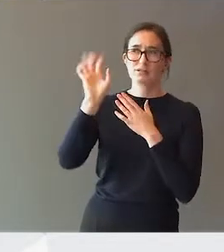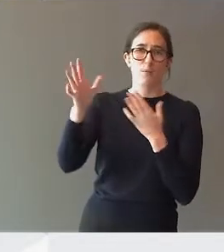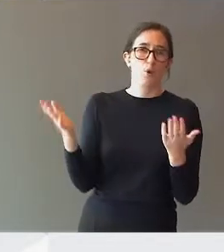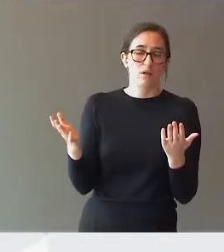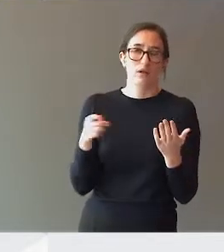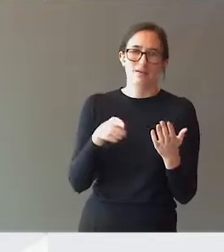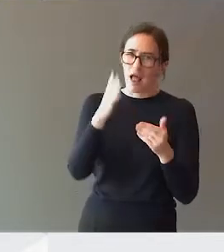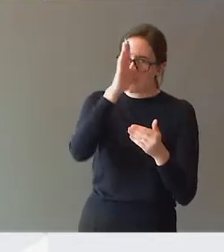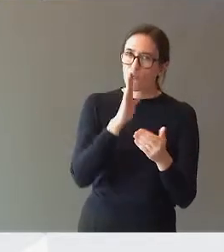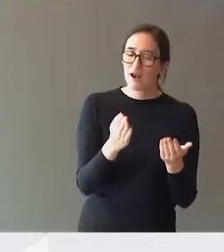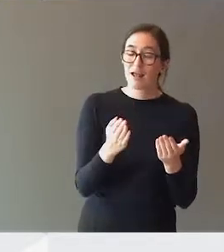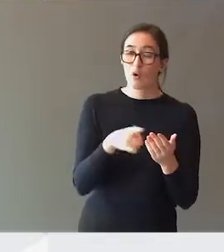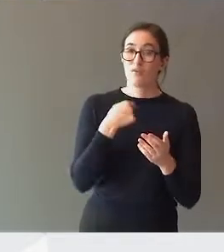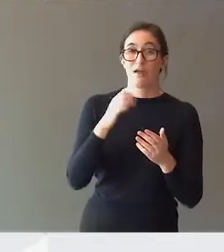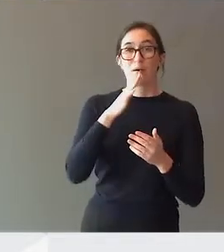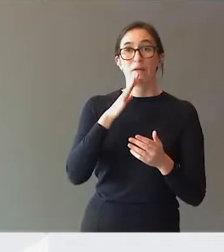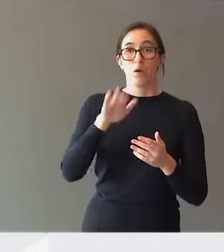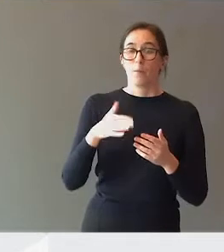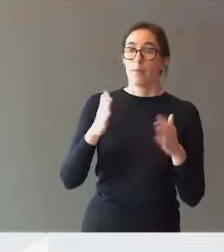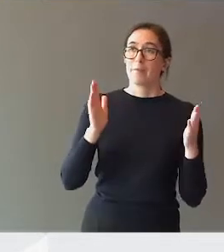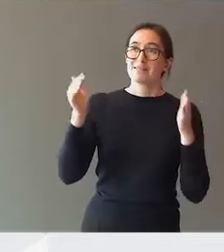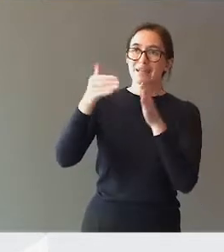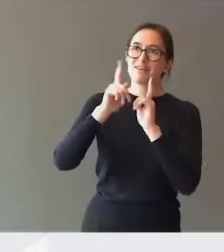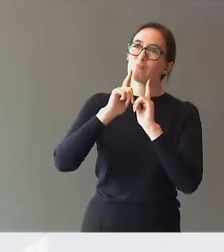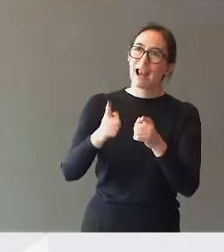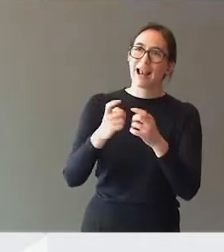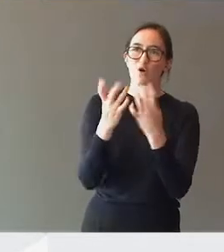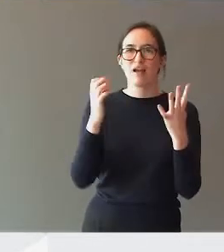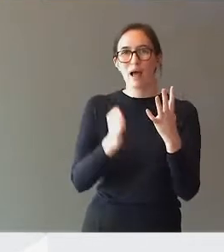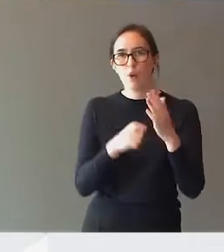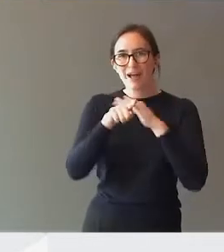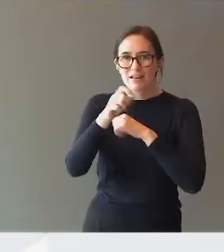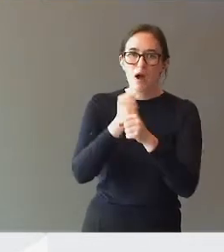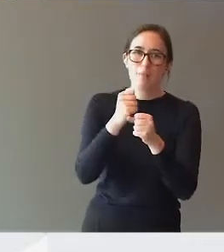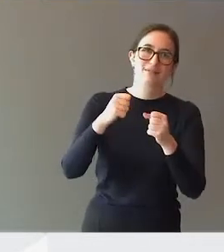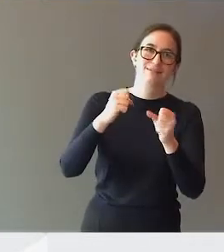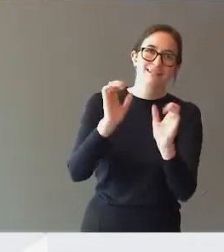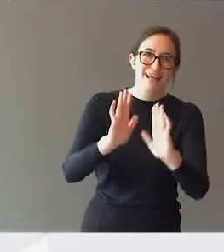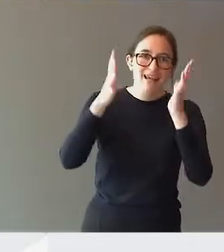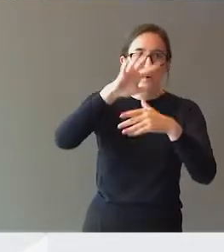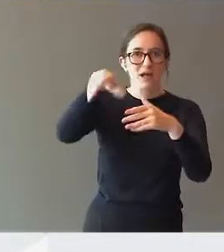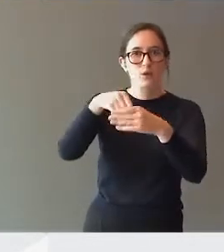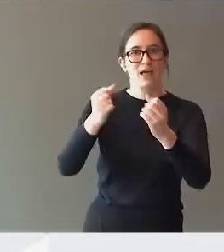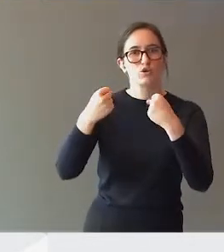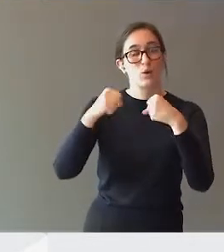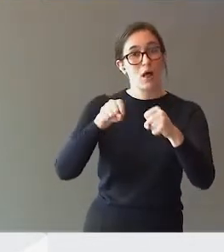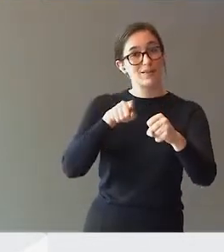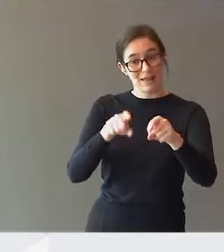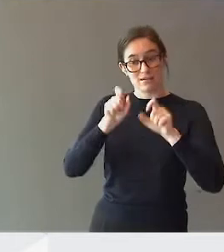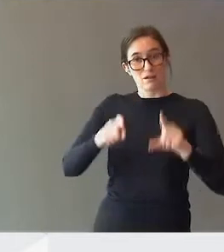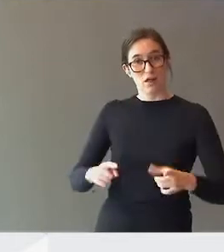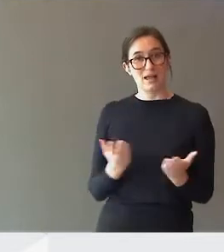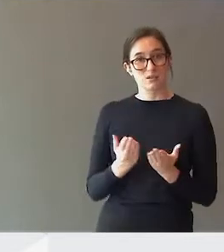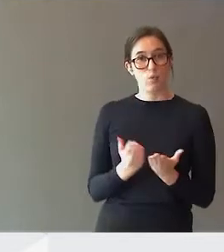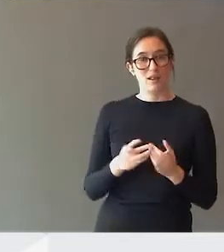Og vi snakker nå om en perspektivmelding og at ferie må inn i arbeidslivet, en inkluderingsdugnad. Det begynner i skolen. Så å eksperimentere her